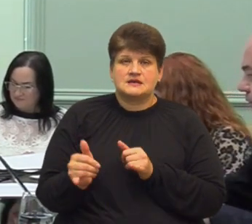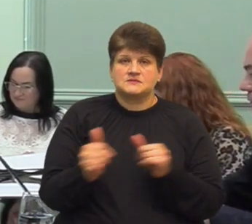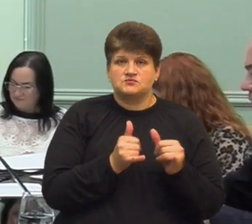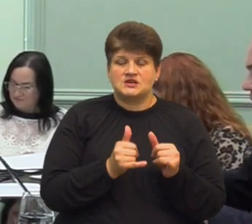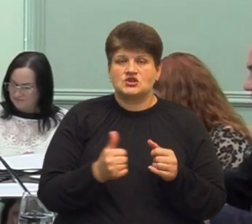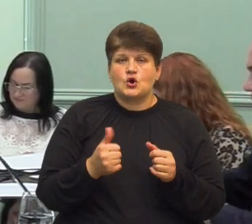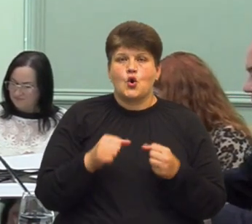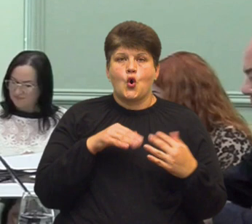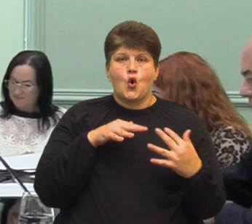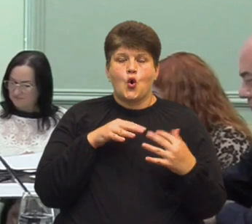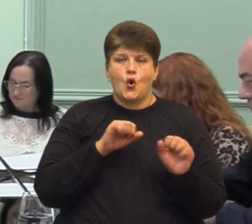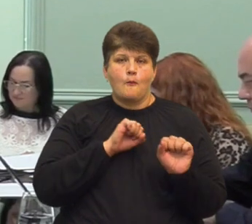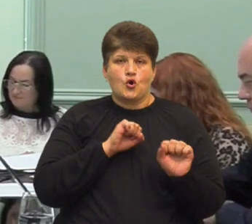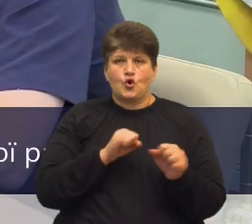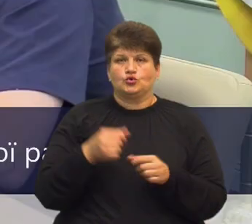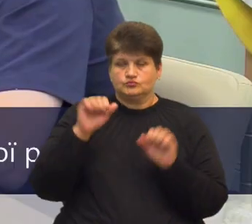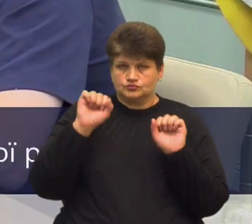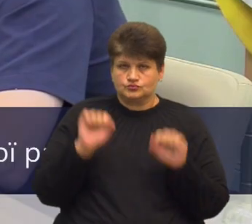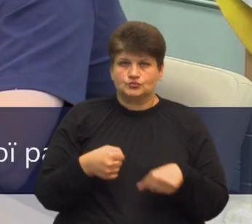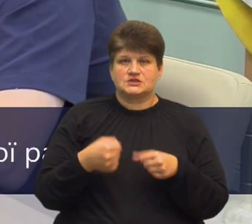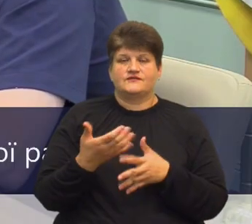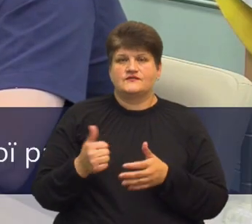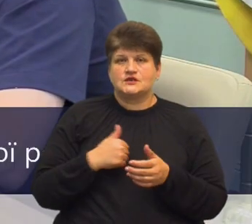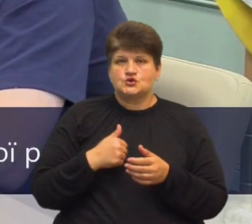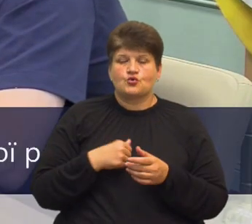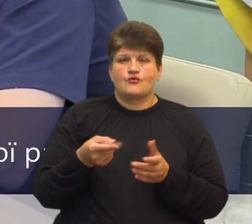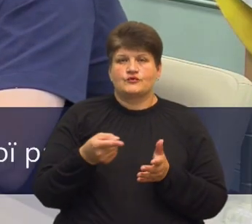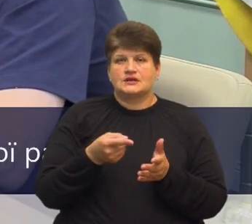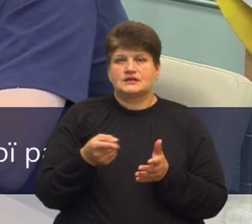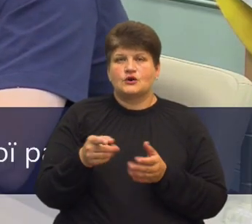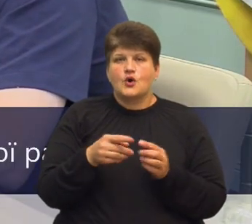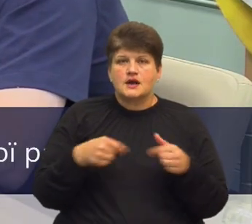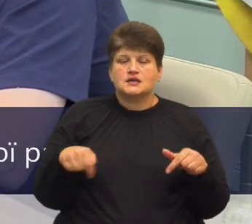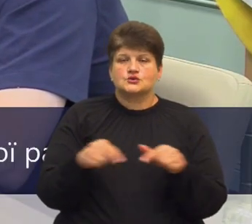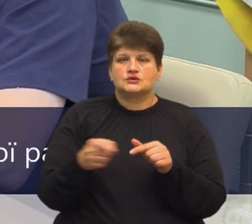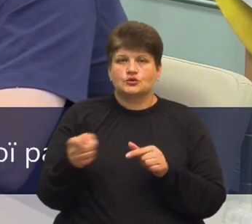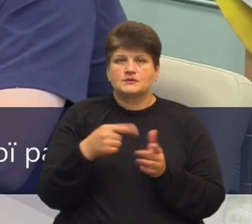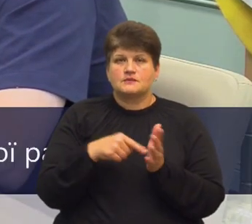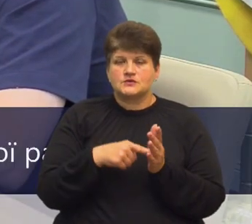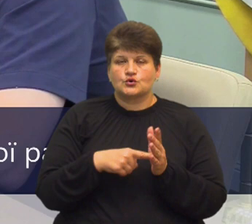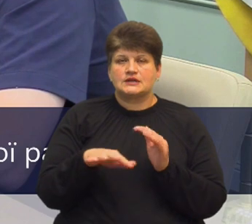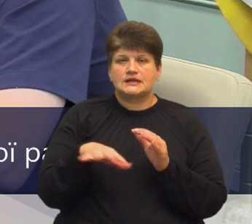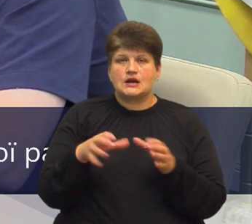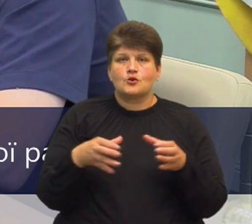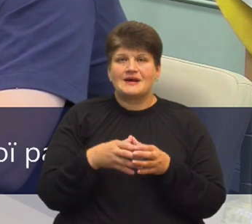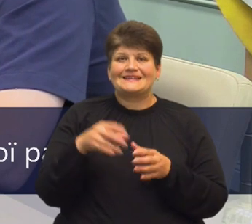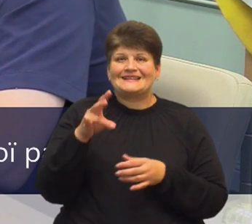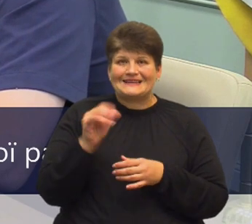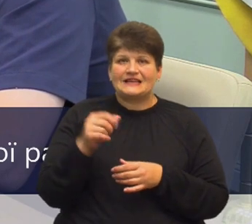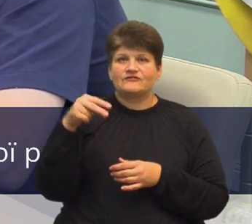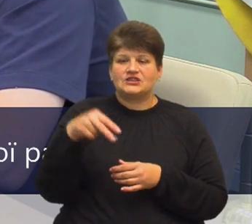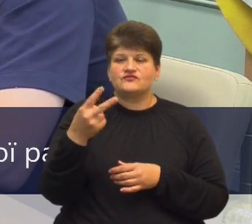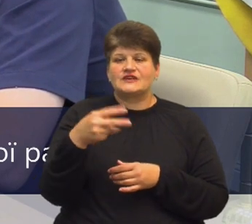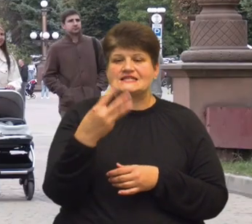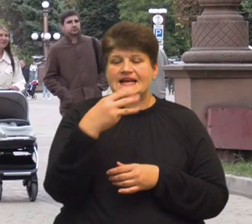Тернопільського гарнізону та військового призову Тернопільської міської територіальної громади на 2023 рік. Про це повідомили на